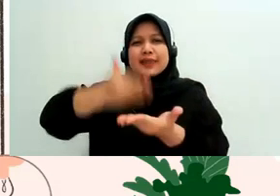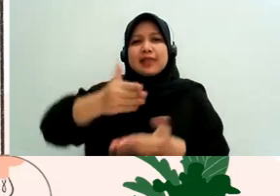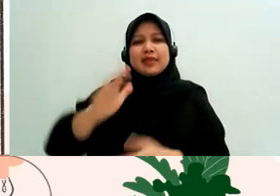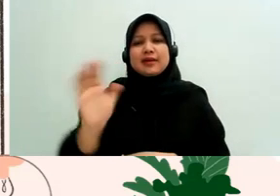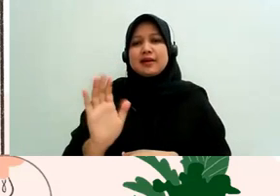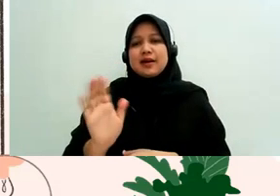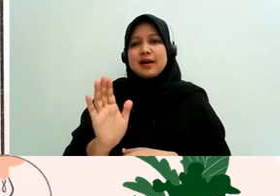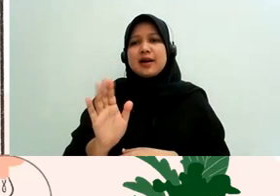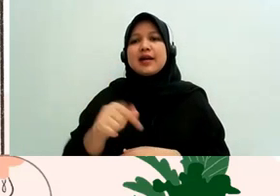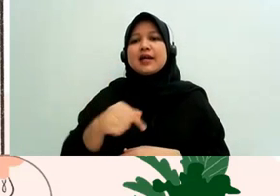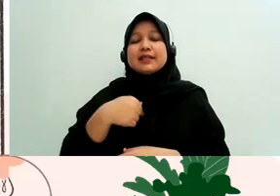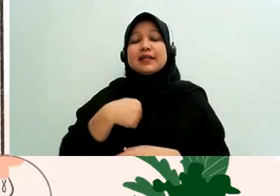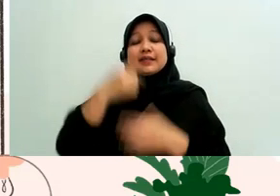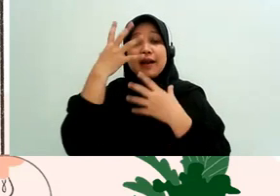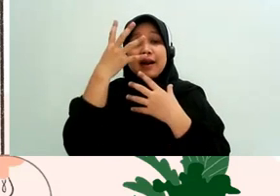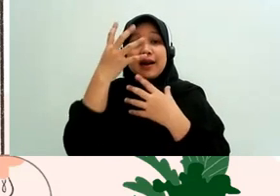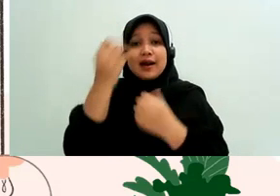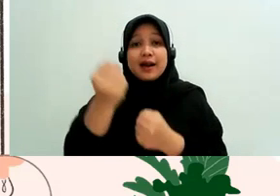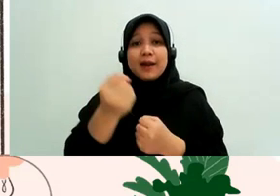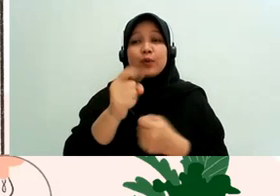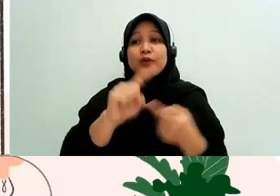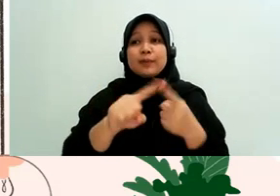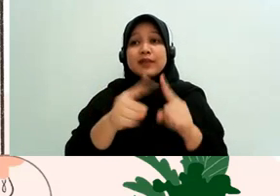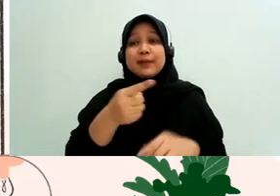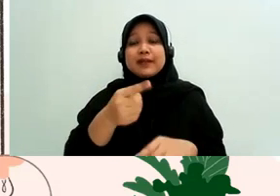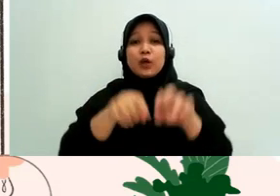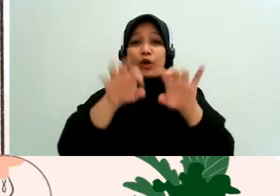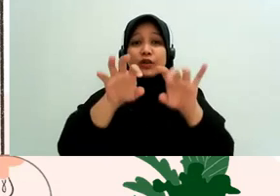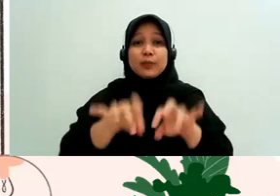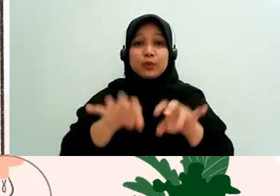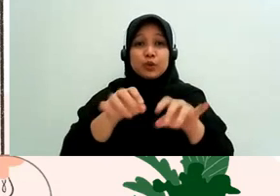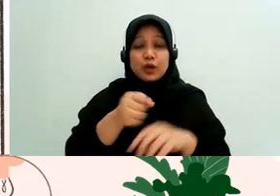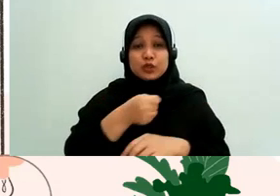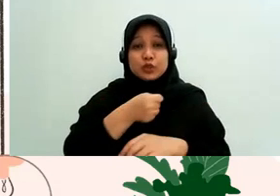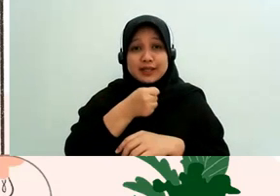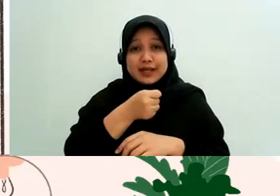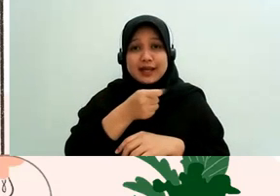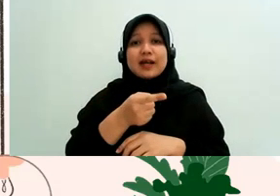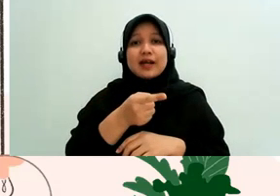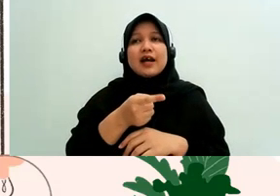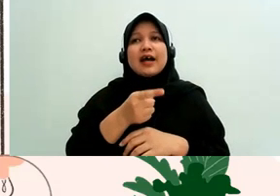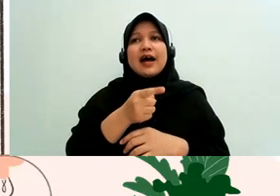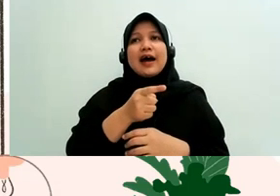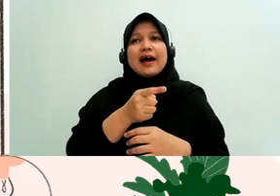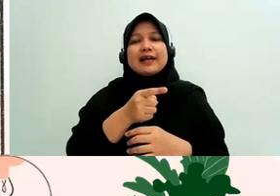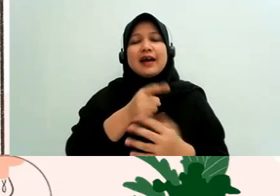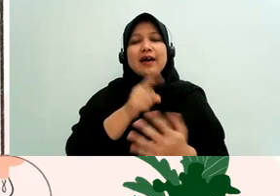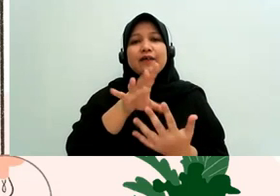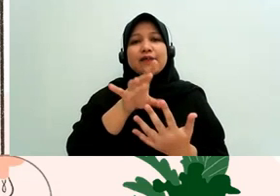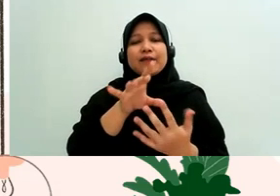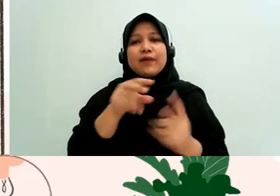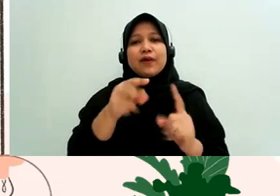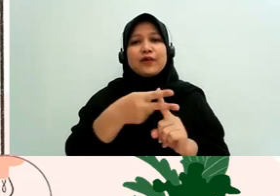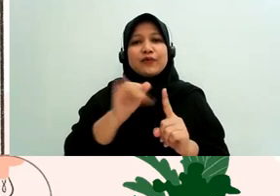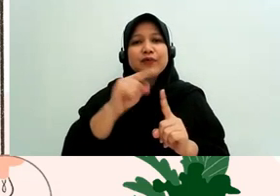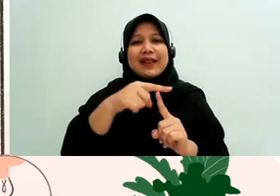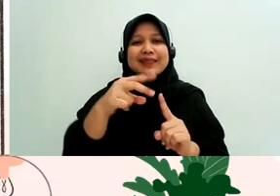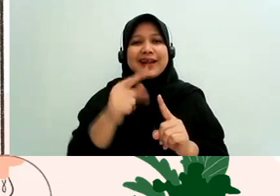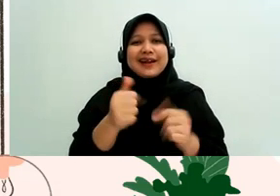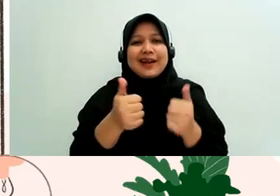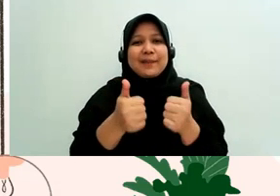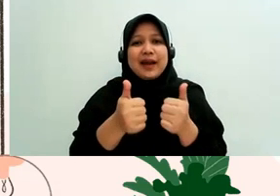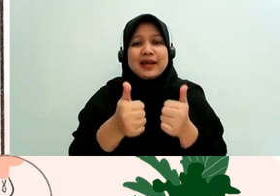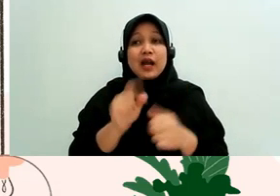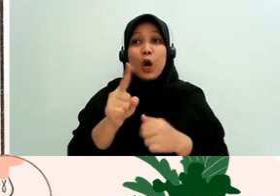berharap teman-teman jurnalis dan kontributor solider itu punya filter yang lebih baik jadi kalau dapat rilis seperti itu ya